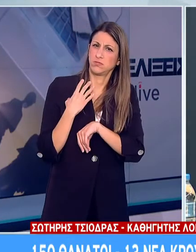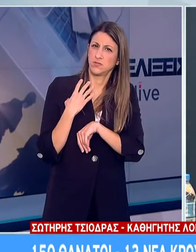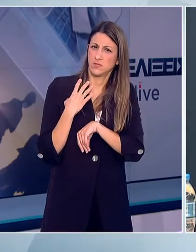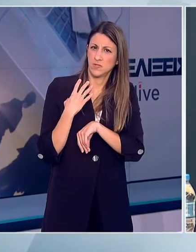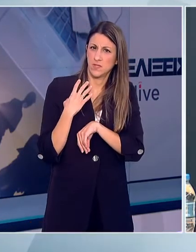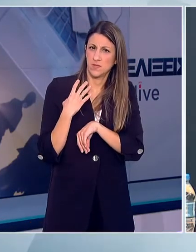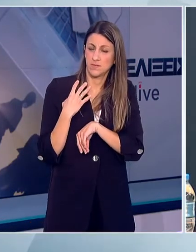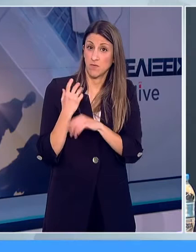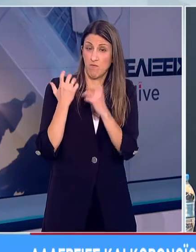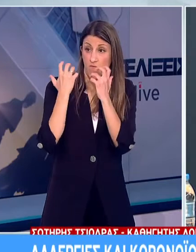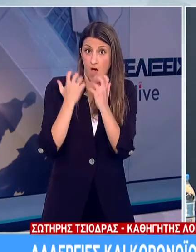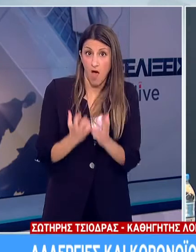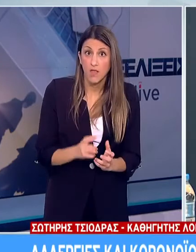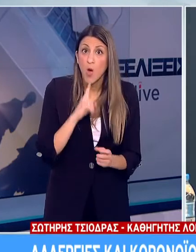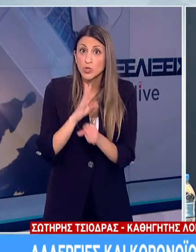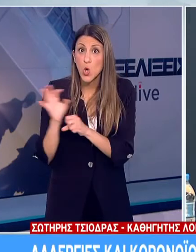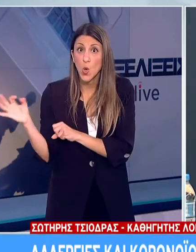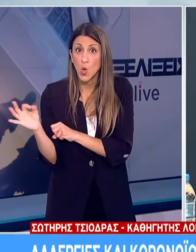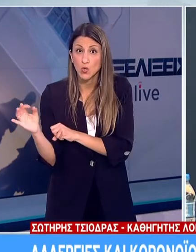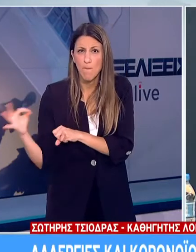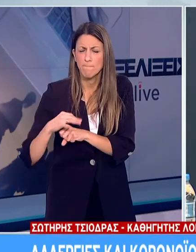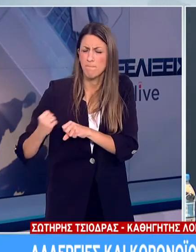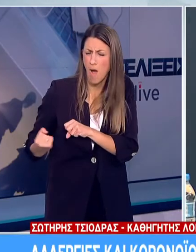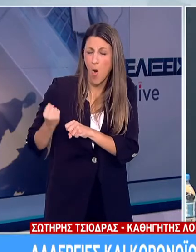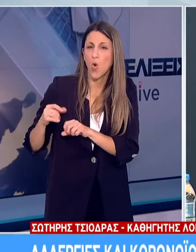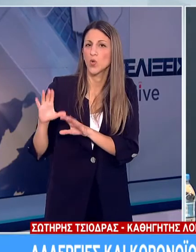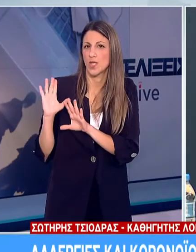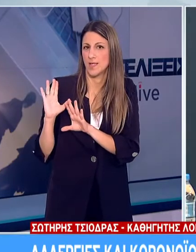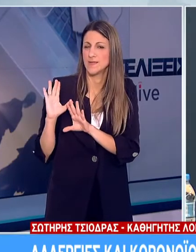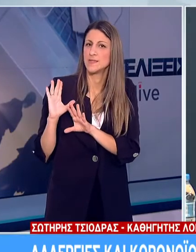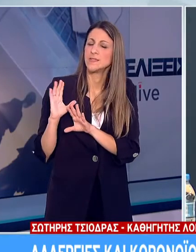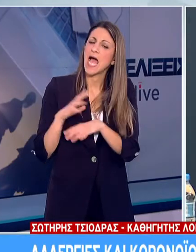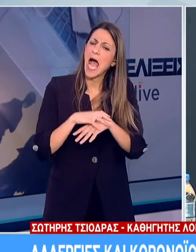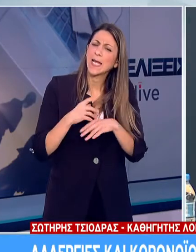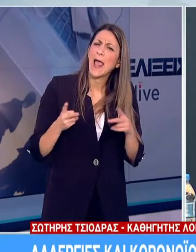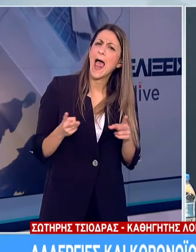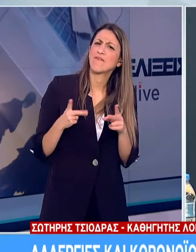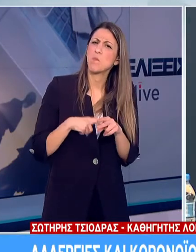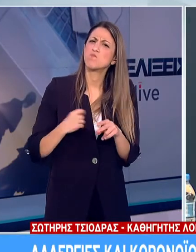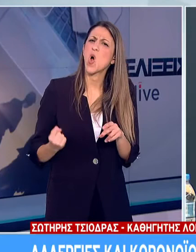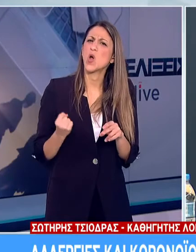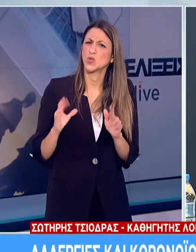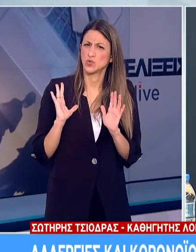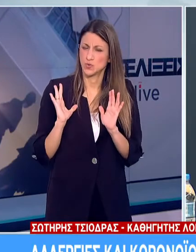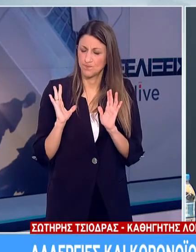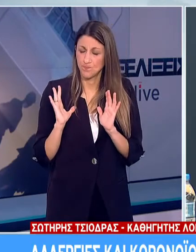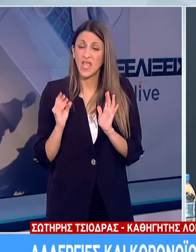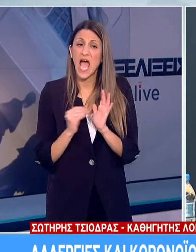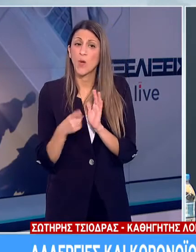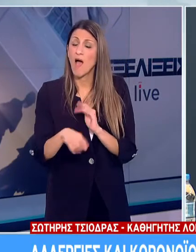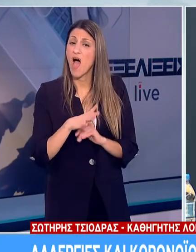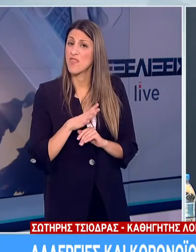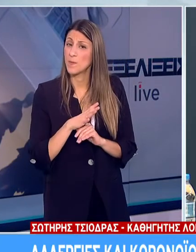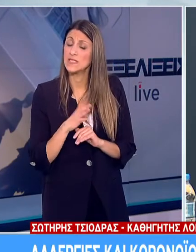αυτή η οξύ ακαταβολή που εμφανίζει ο ιός. Το σίγουρο που πρέπει να κάνουν οι ασθενείς που έχουν αλλεργία και είναι πάρα πολλοί είναι να